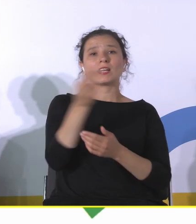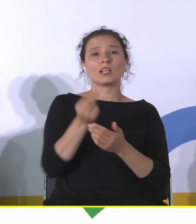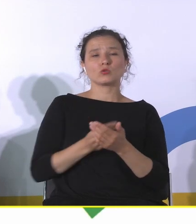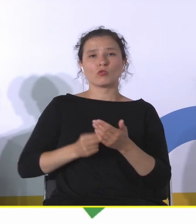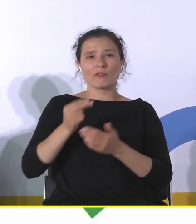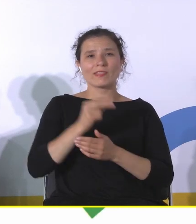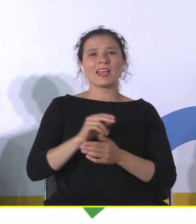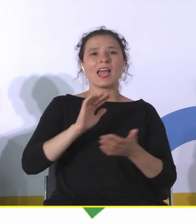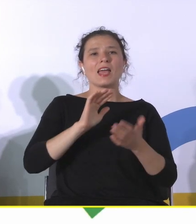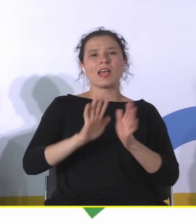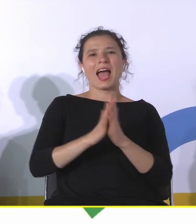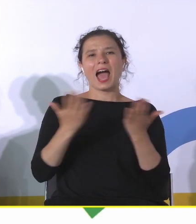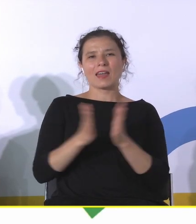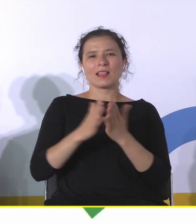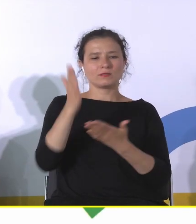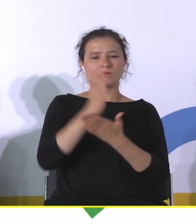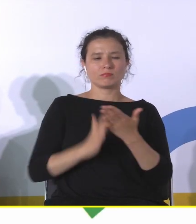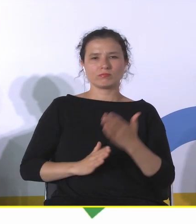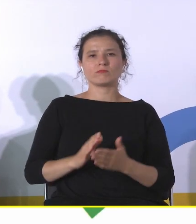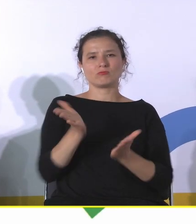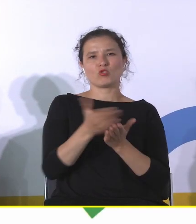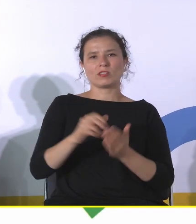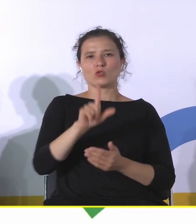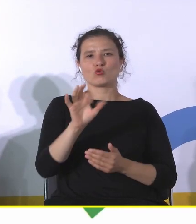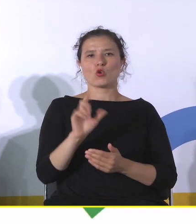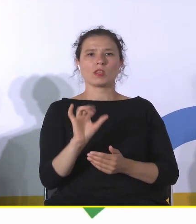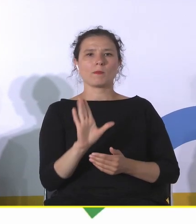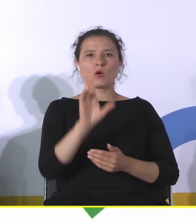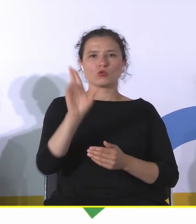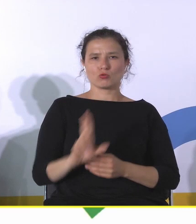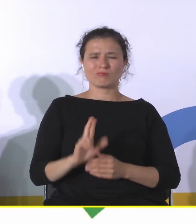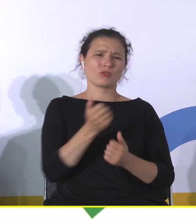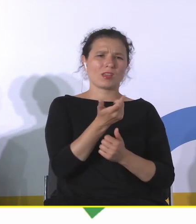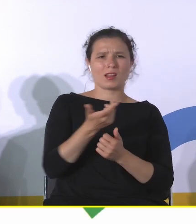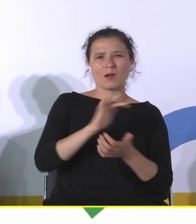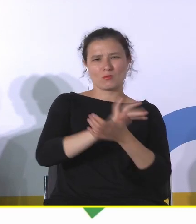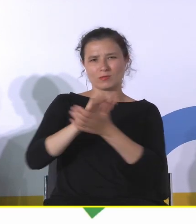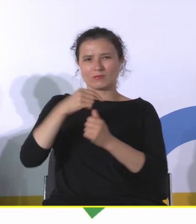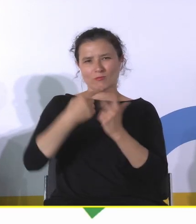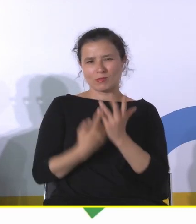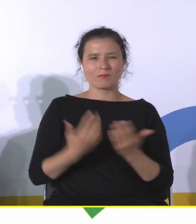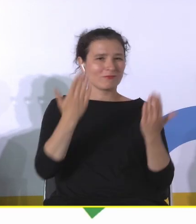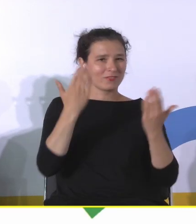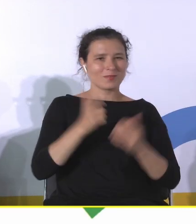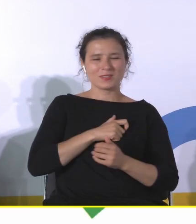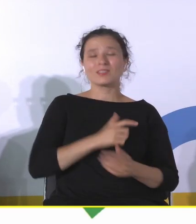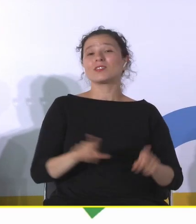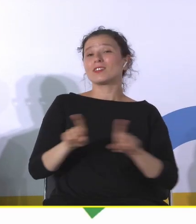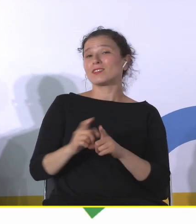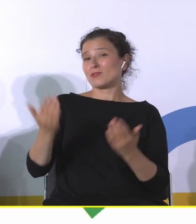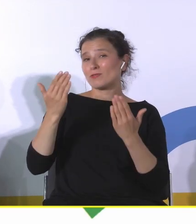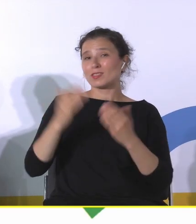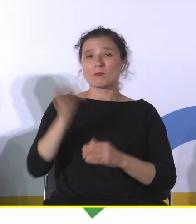kilka z nich. Witamy serdecznie. Chciałbym przywitać również panią